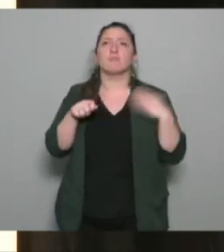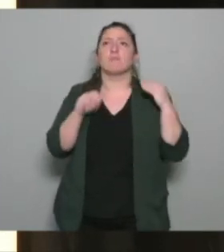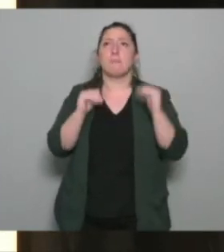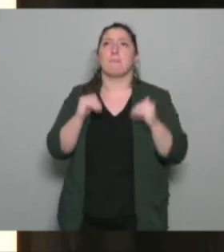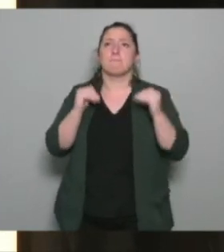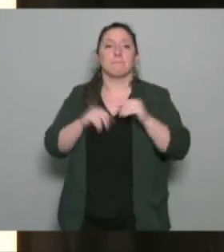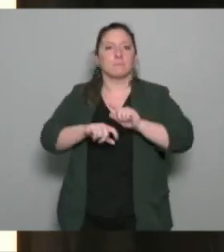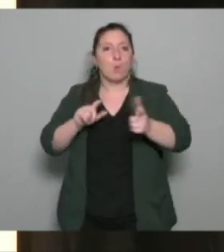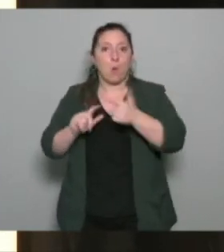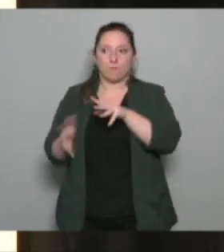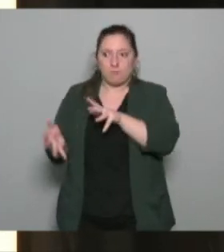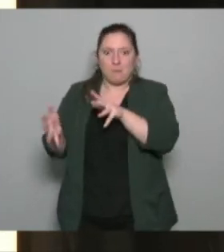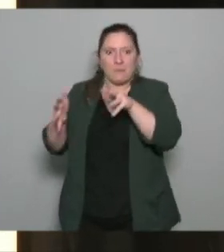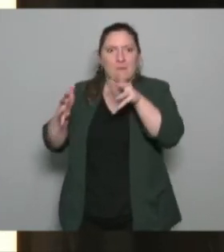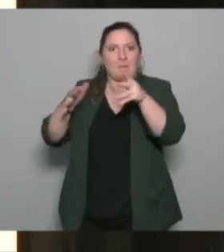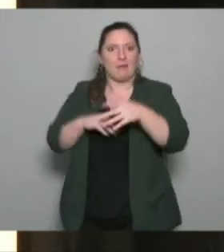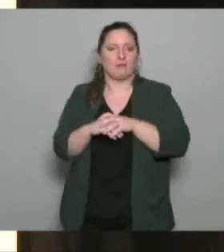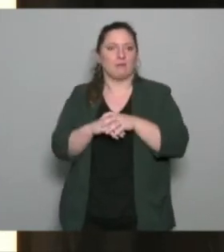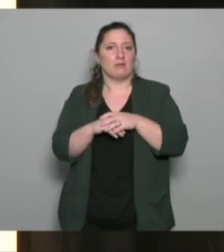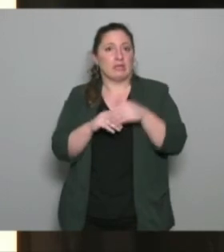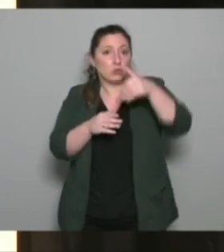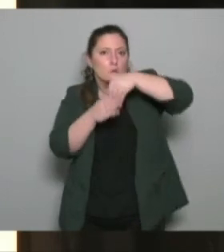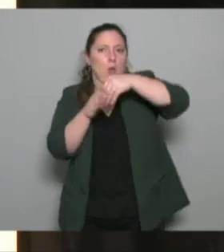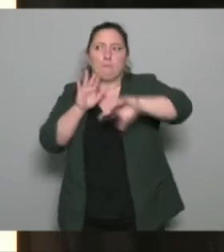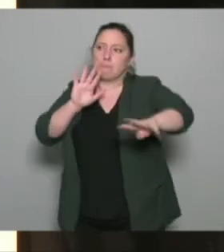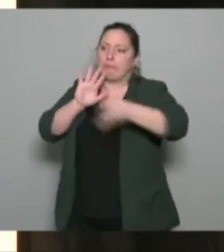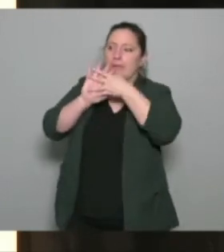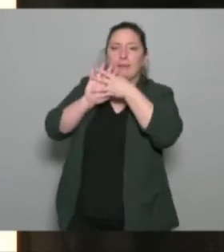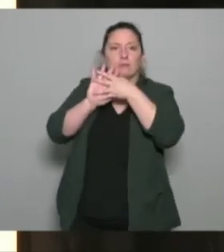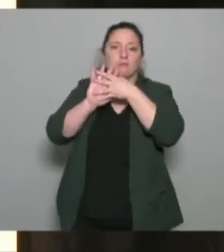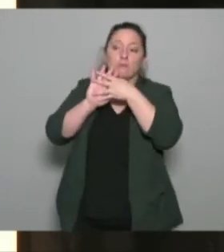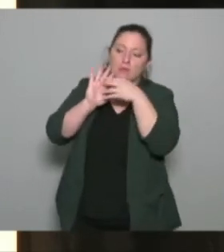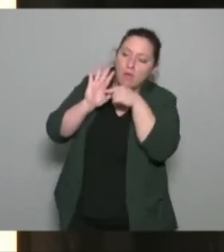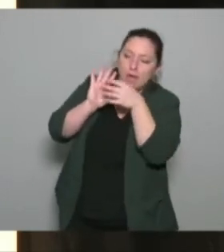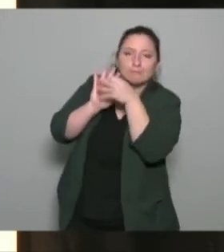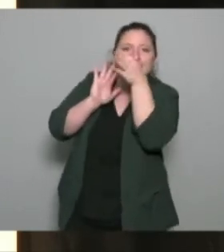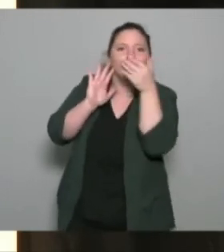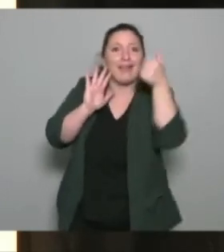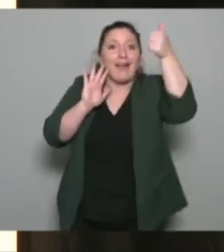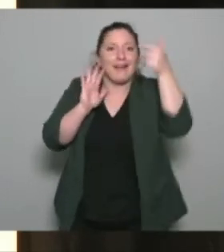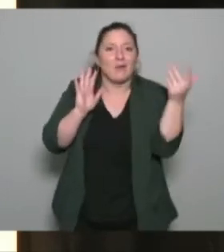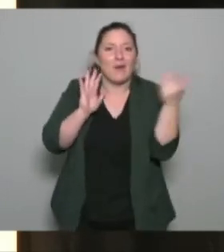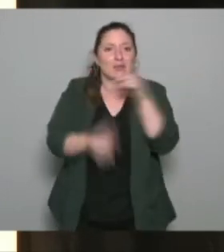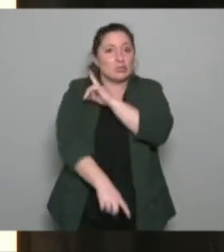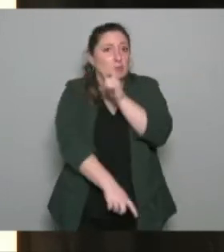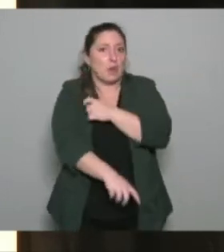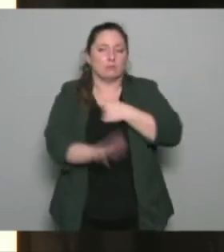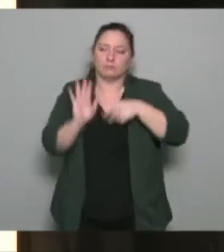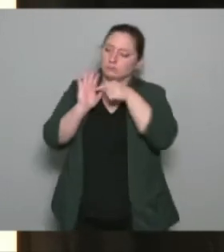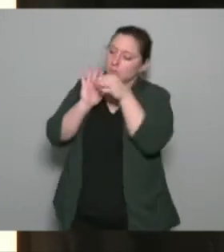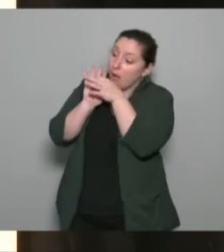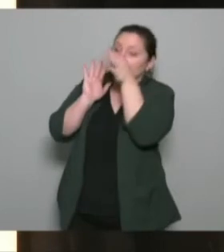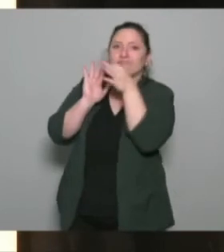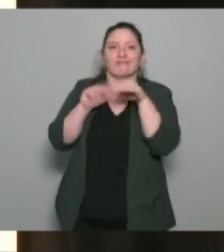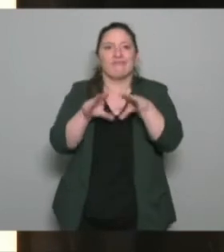dynamique dans laquelle entre tout un tas de paramètres dont le sport la famille la